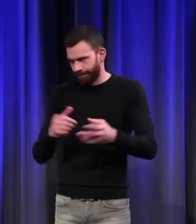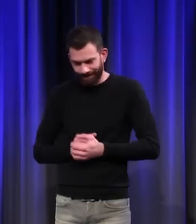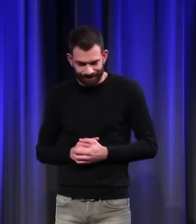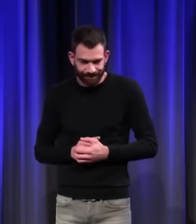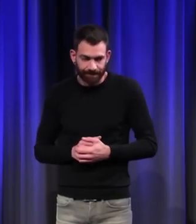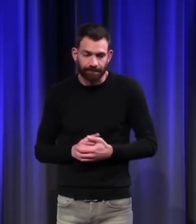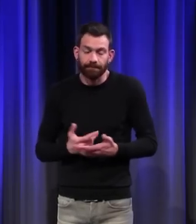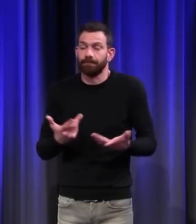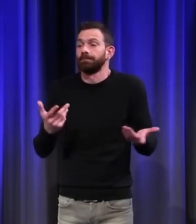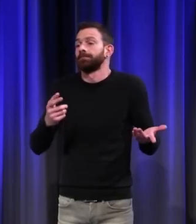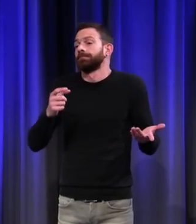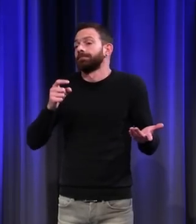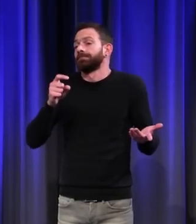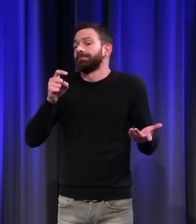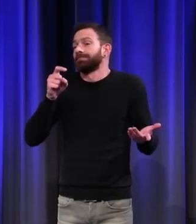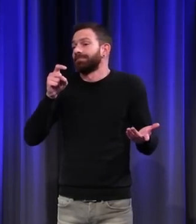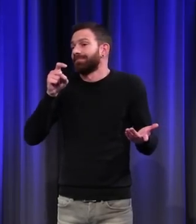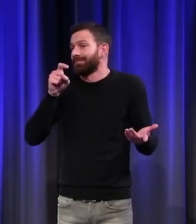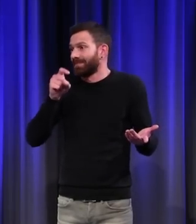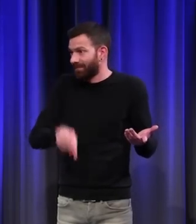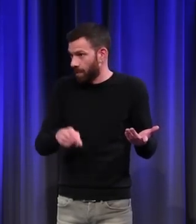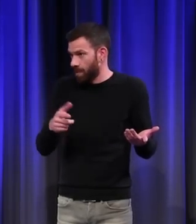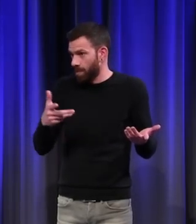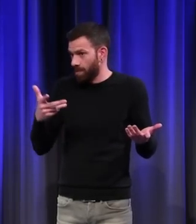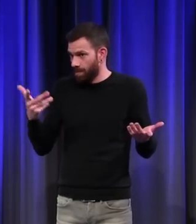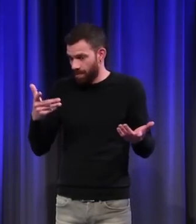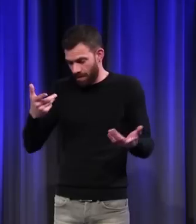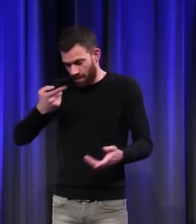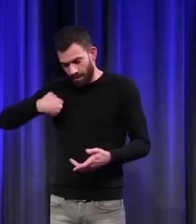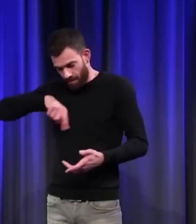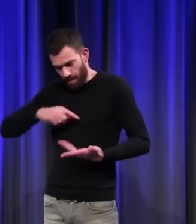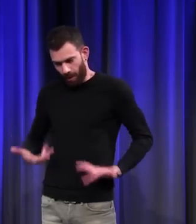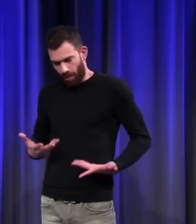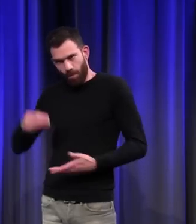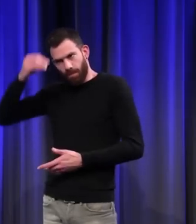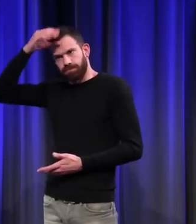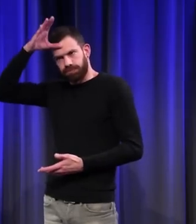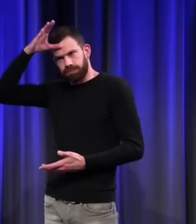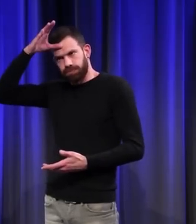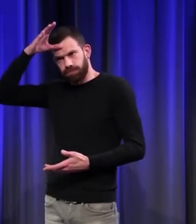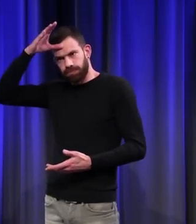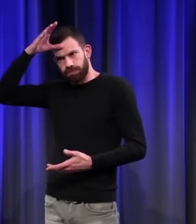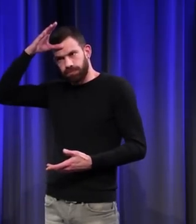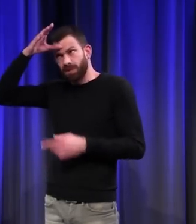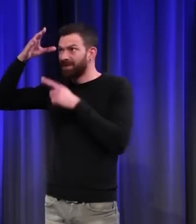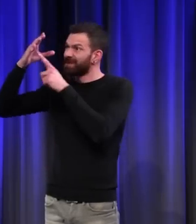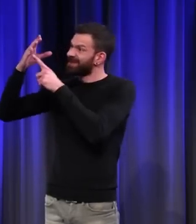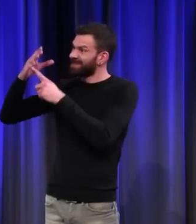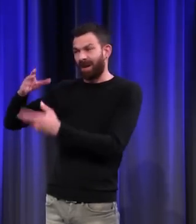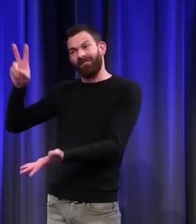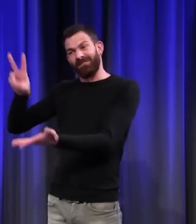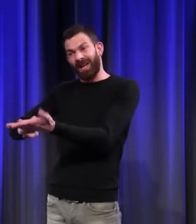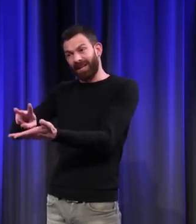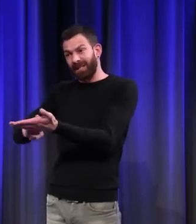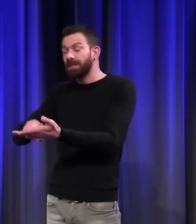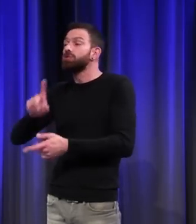Il faut absolument accepter l'idée que nos connaissances actuelles, ce ne sont pas des vérités, ce sont